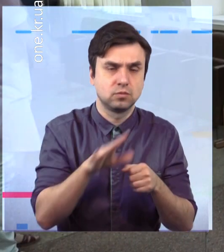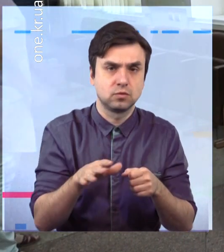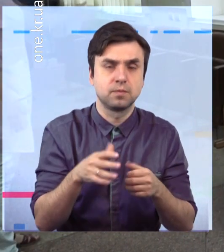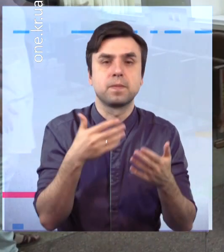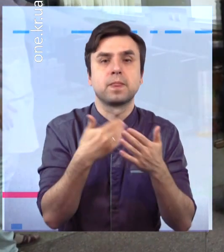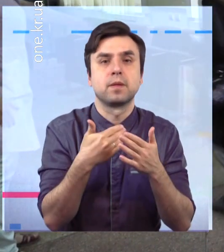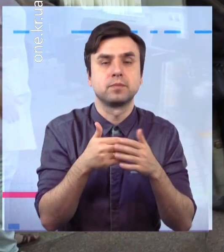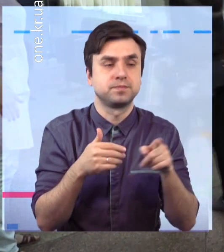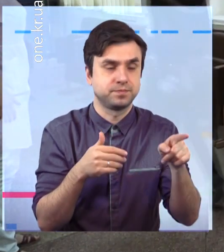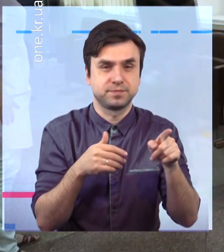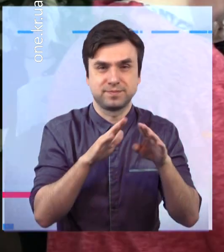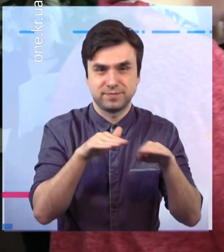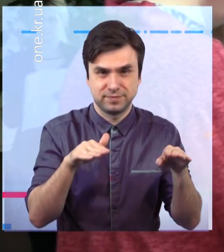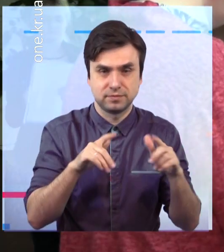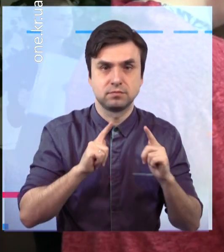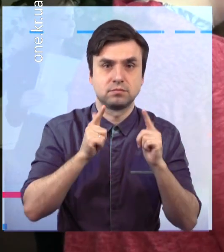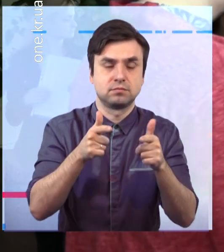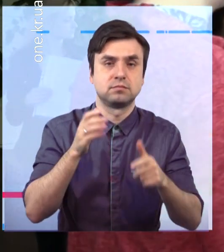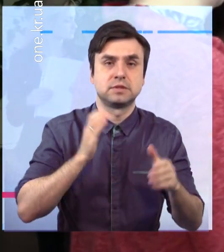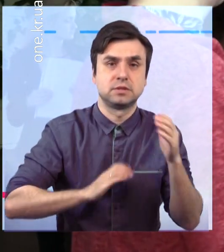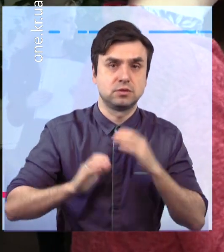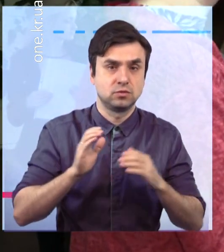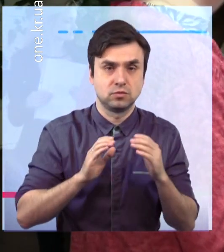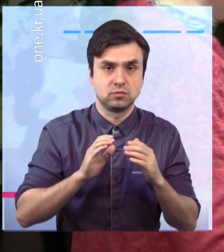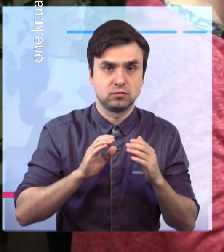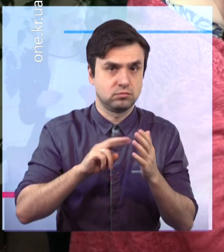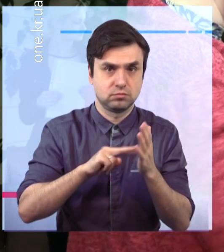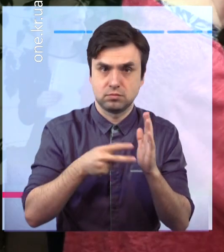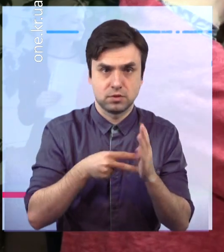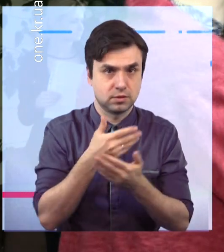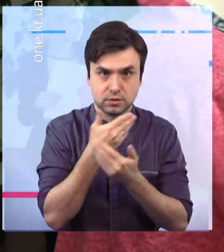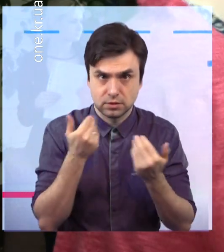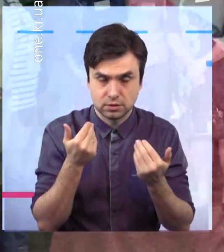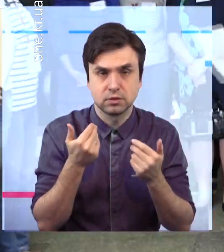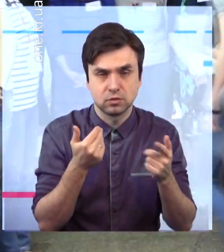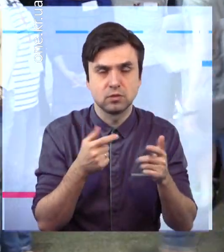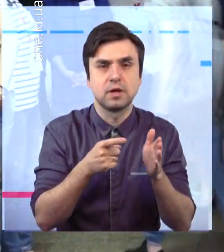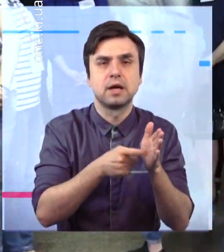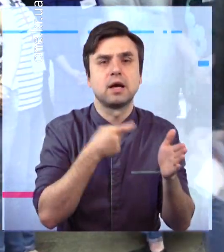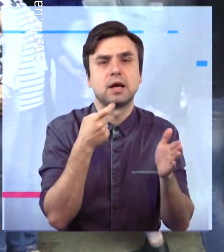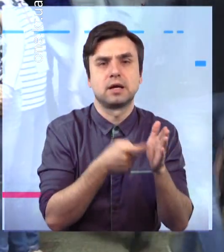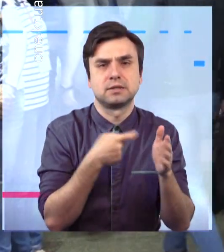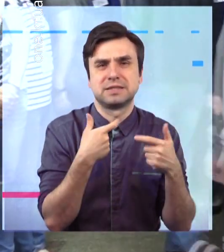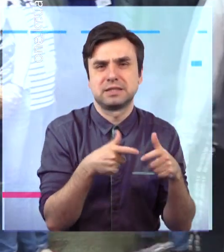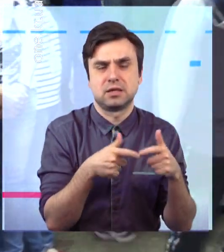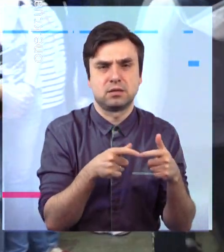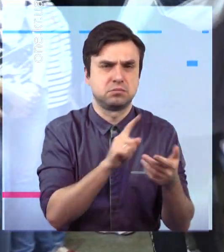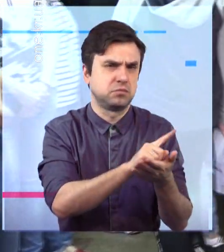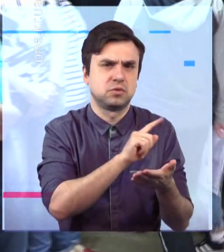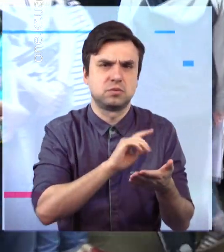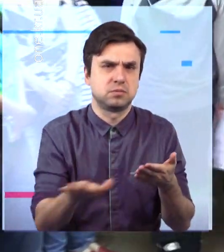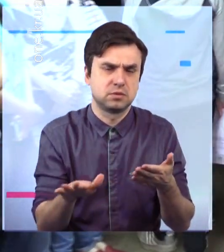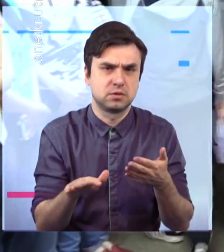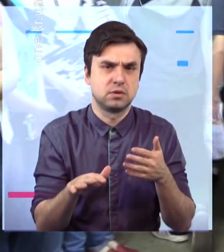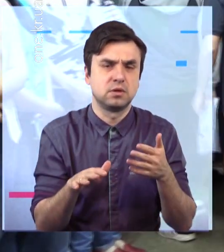вишів, звільняються від обов'язкового ДПА у формі ЗНО. І можуть отримати свідоцтво про здобуття повної загальної середньої